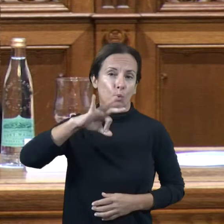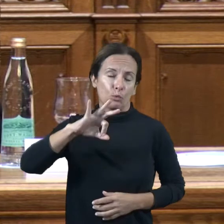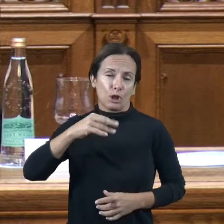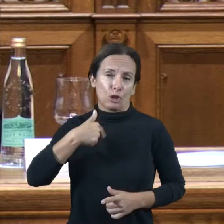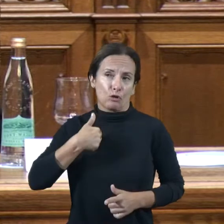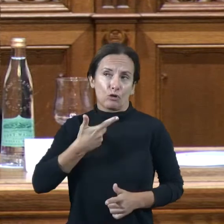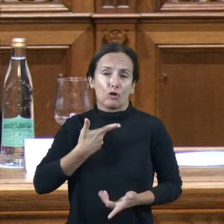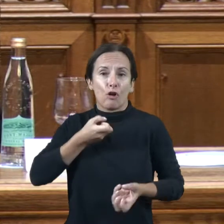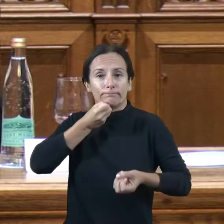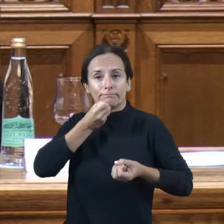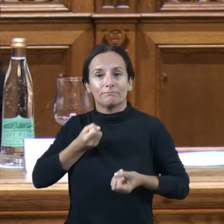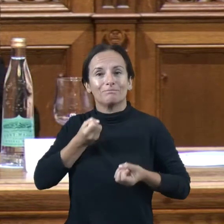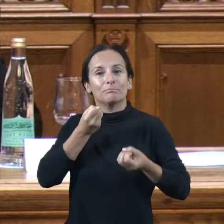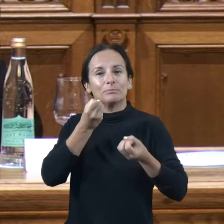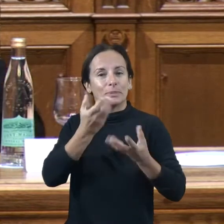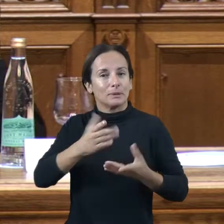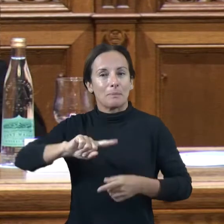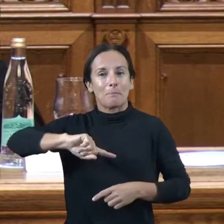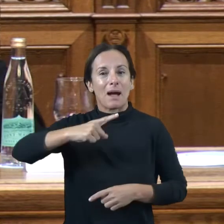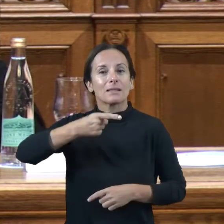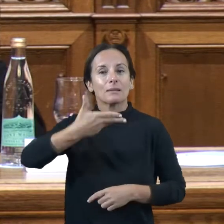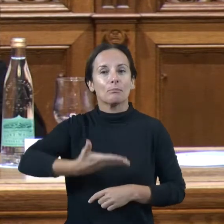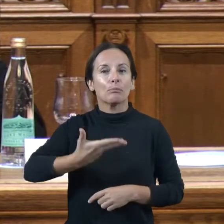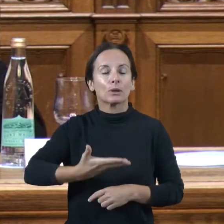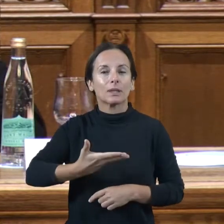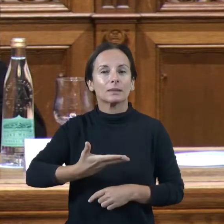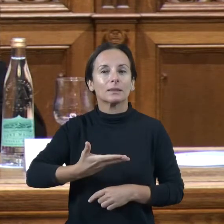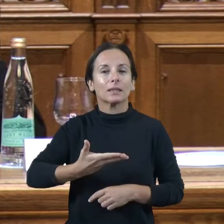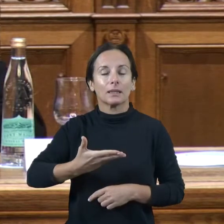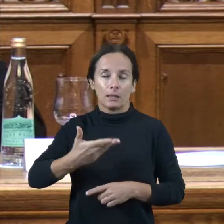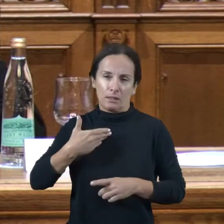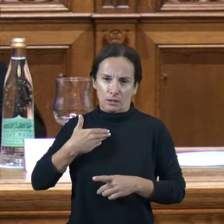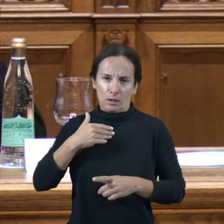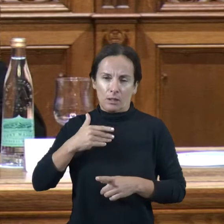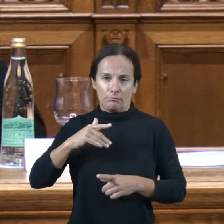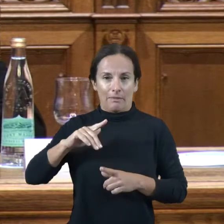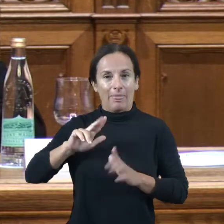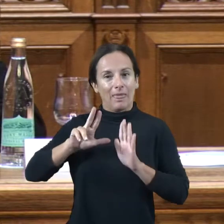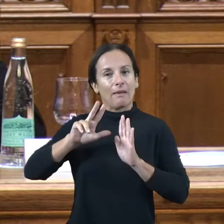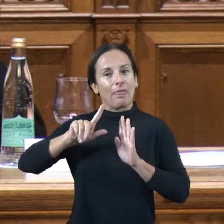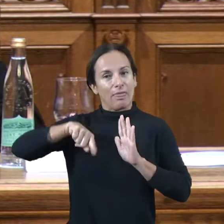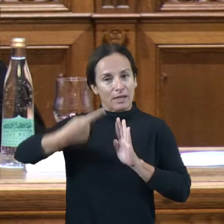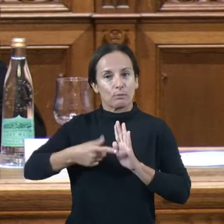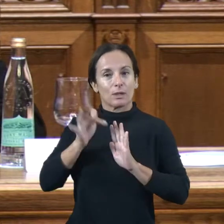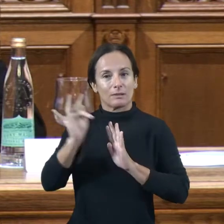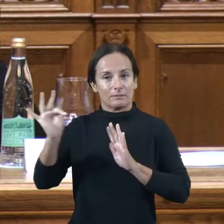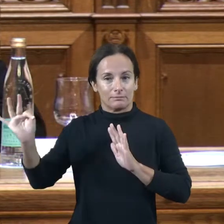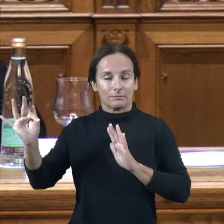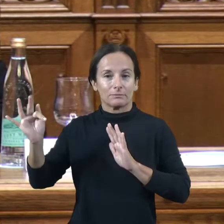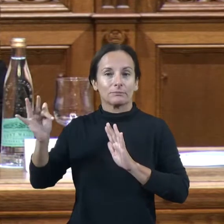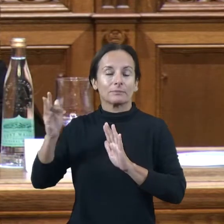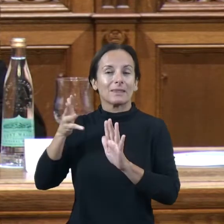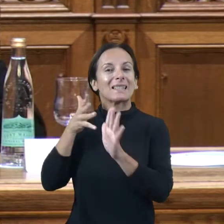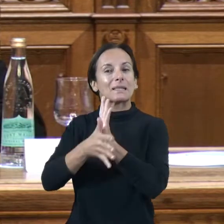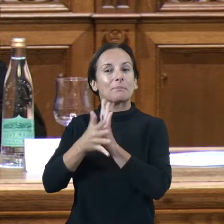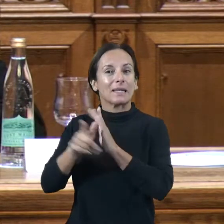que volia expressar, a banda que passi a la prova també, o expliquin en què més concretament en